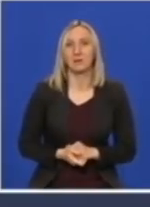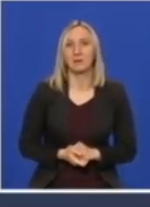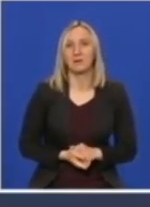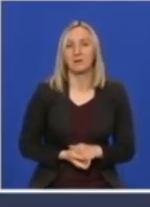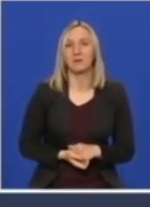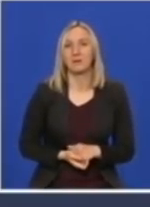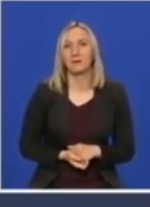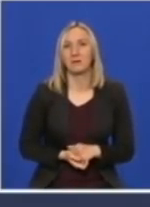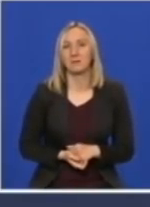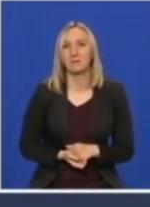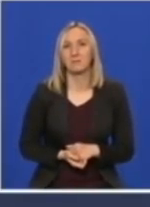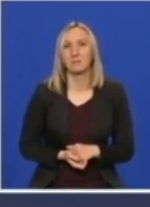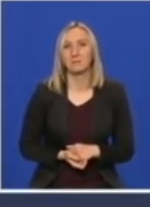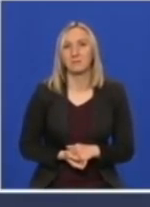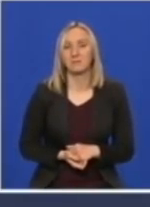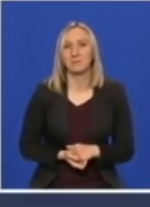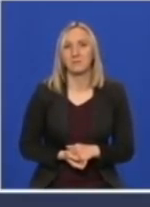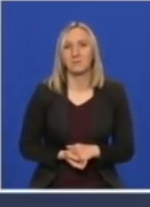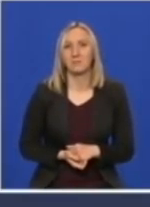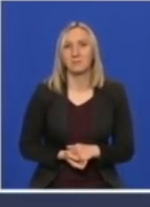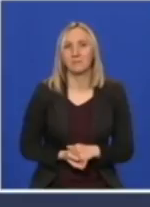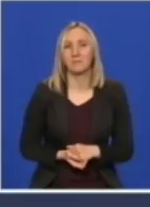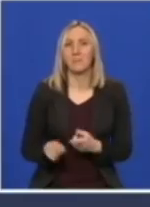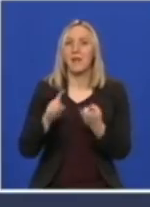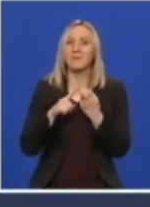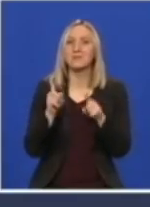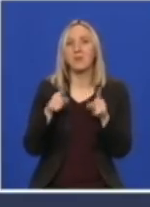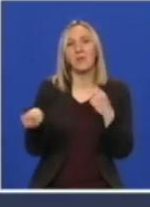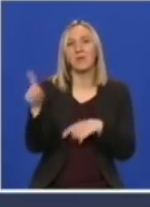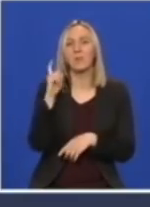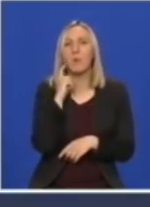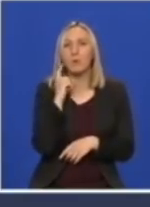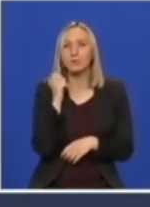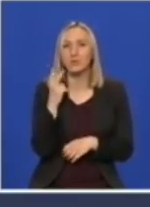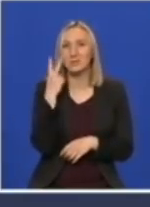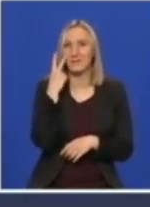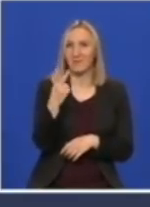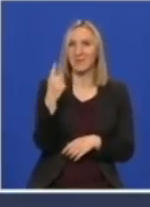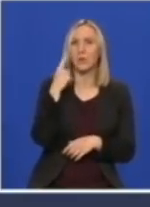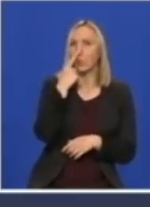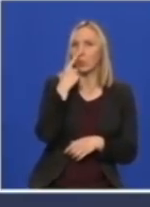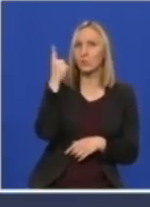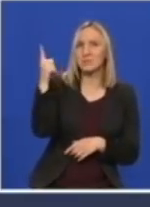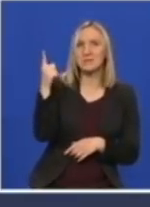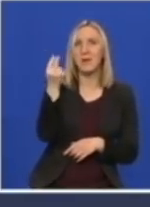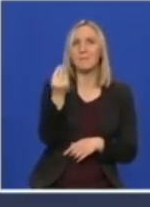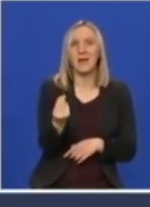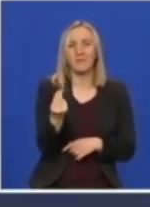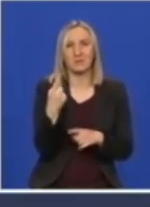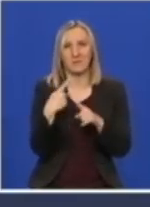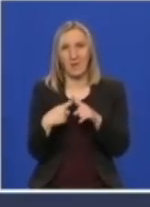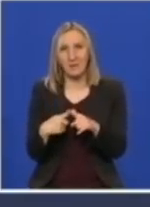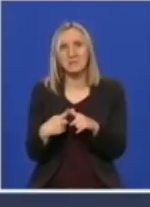nekih pokušaja, kao što se vidio u Ruskoj pravoslavnoj crkvi,